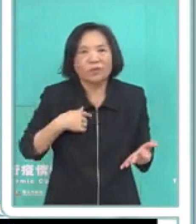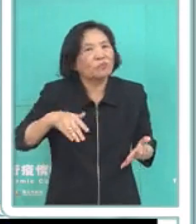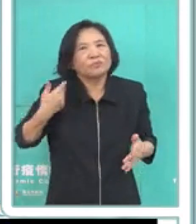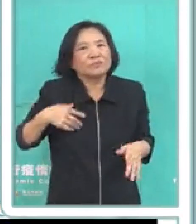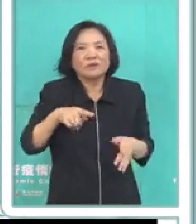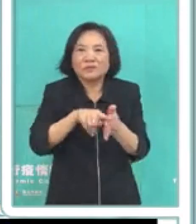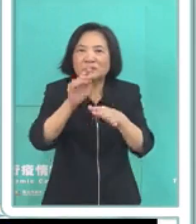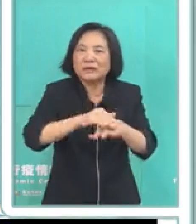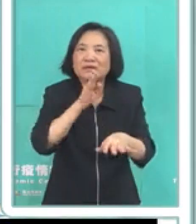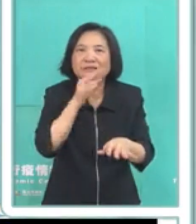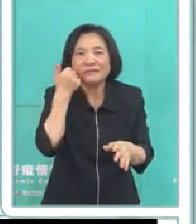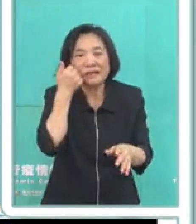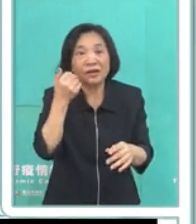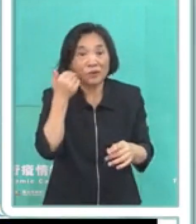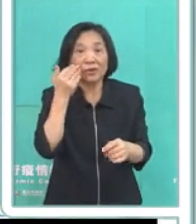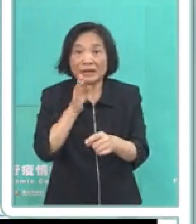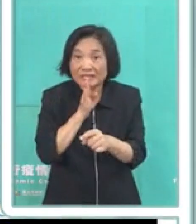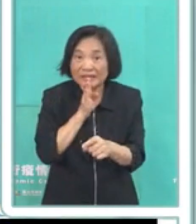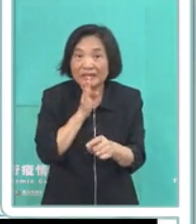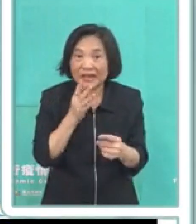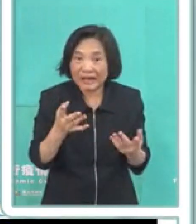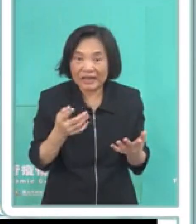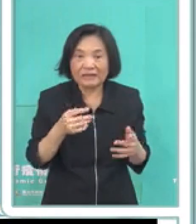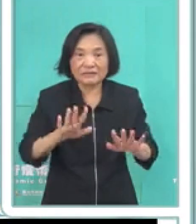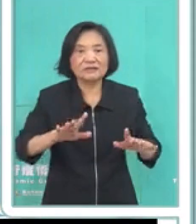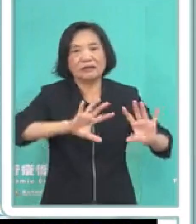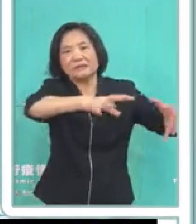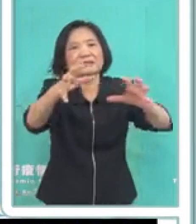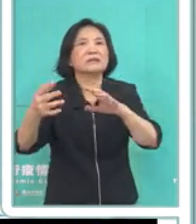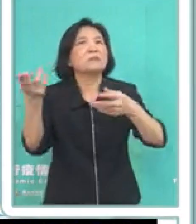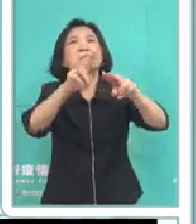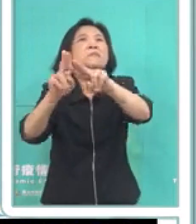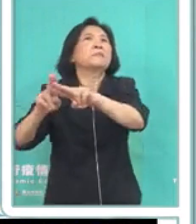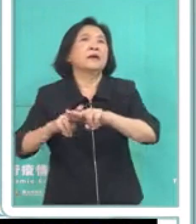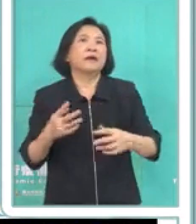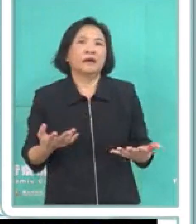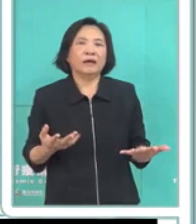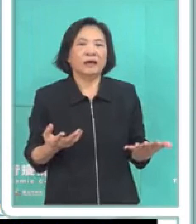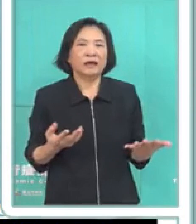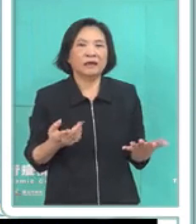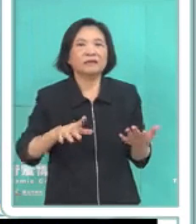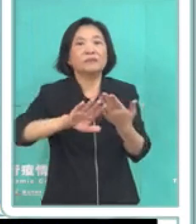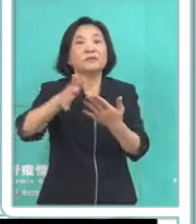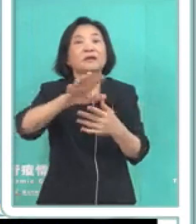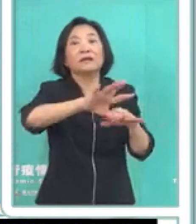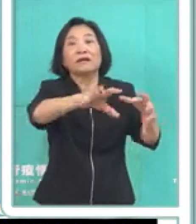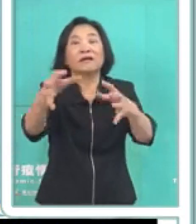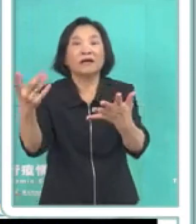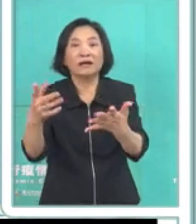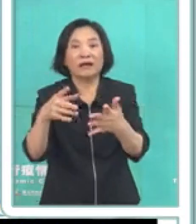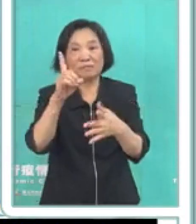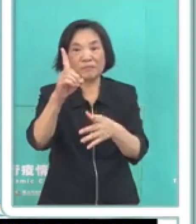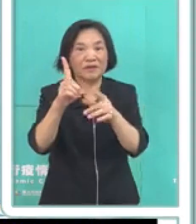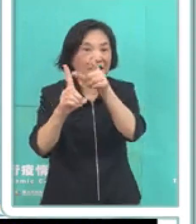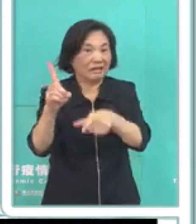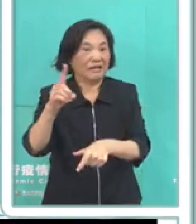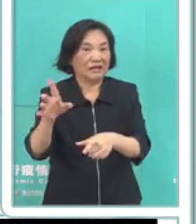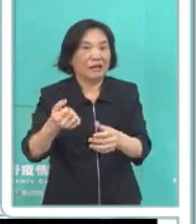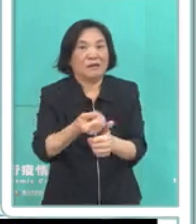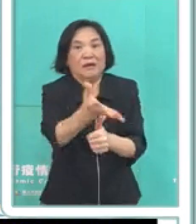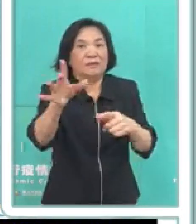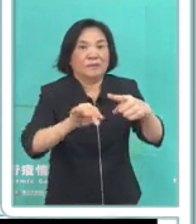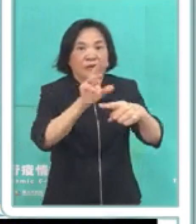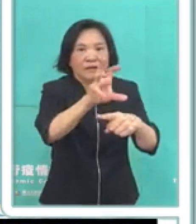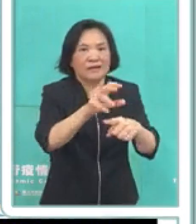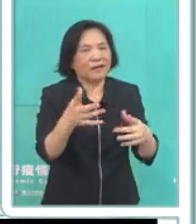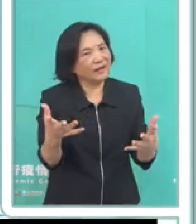一個專家啦 如果照你的標準喔現在全世界都封城了其他國家現在那個六啦 占八成 那他們